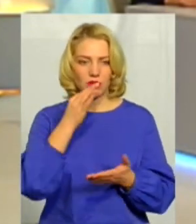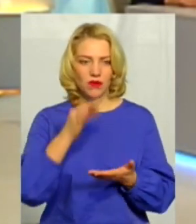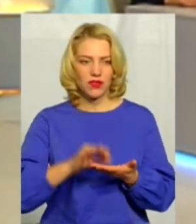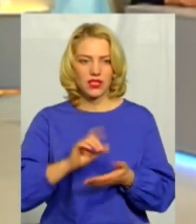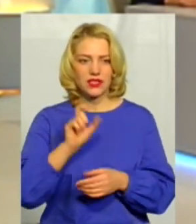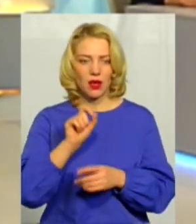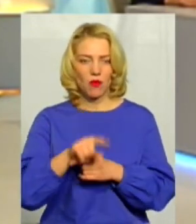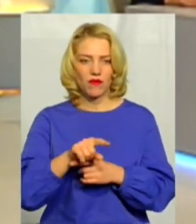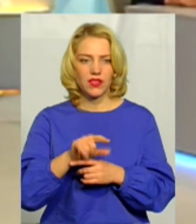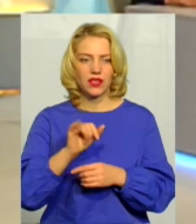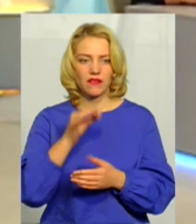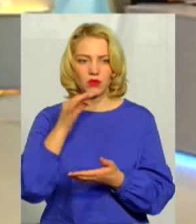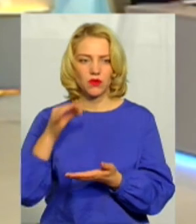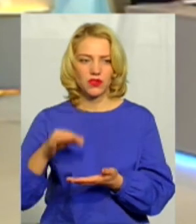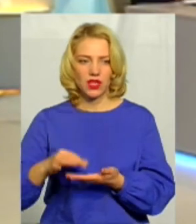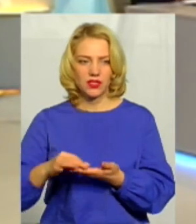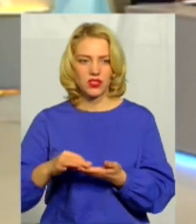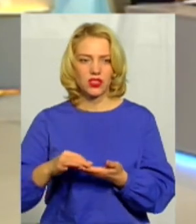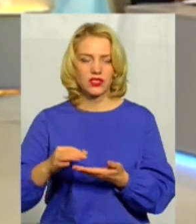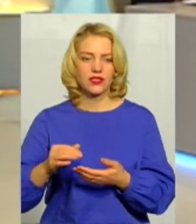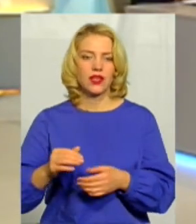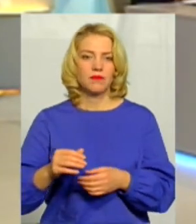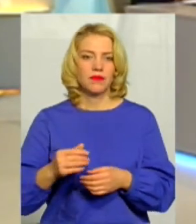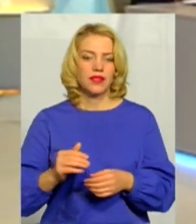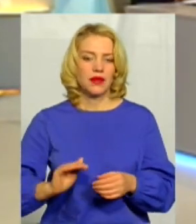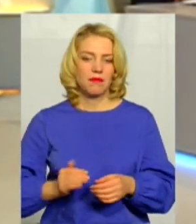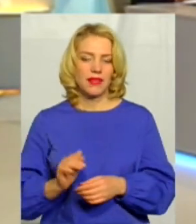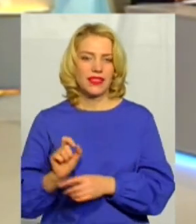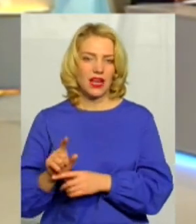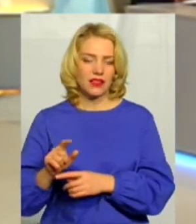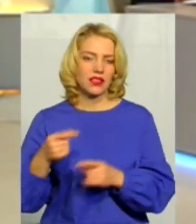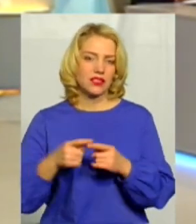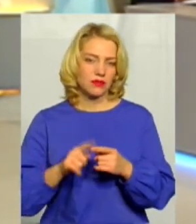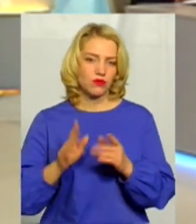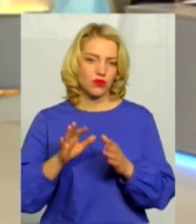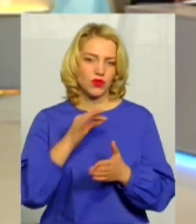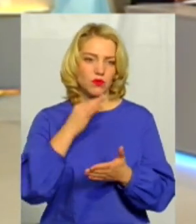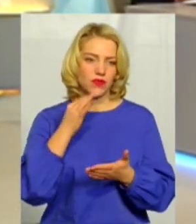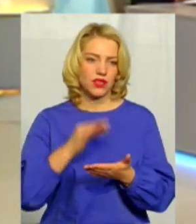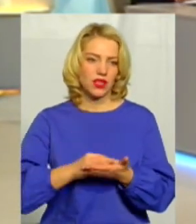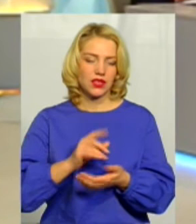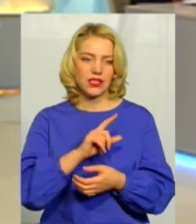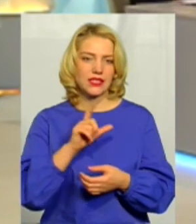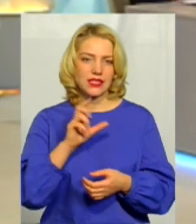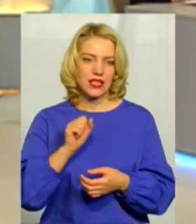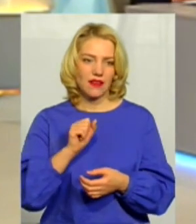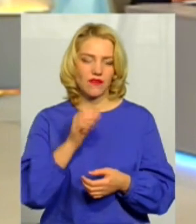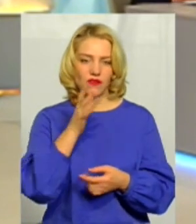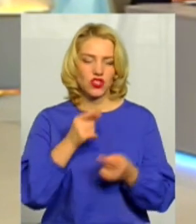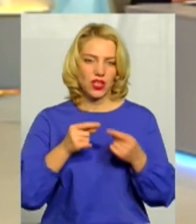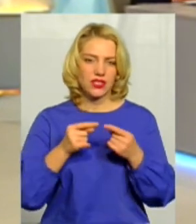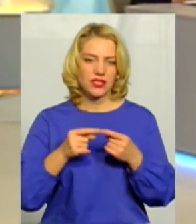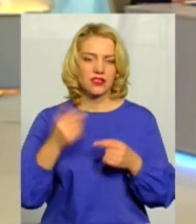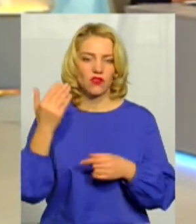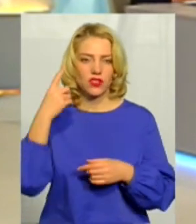замовника, відповідальність підрядчика. І вони будуть відповідати за вчасність. Вони знають,